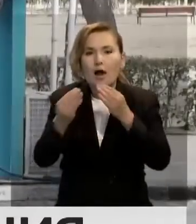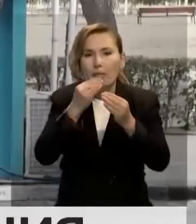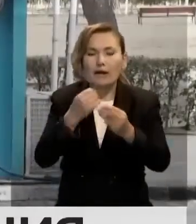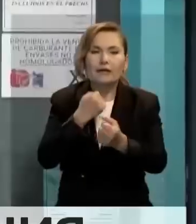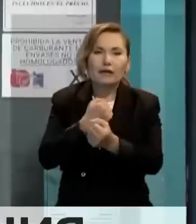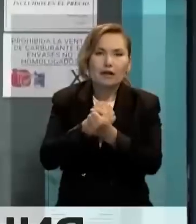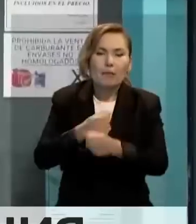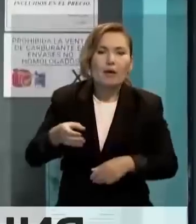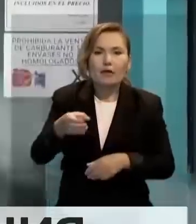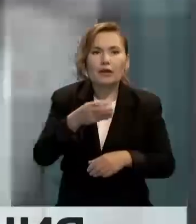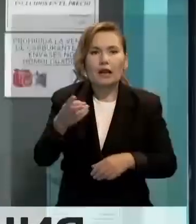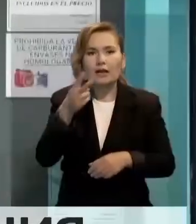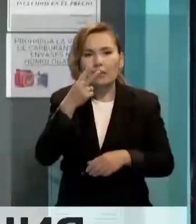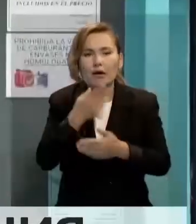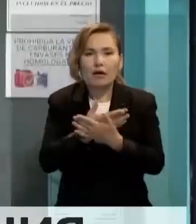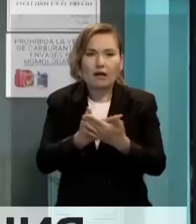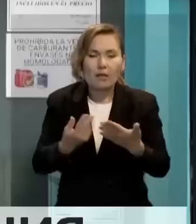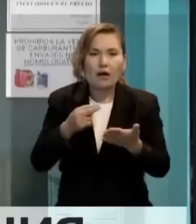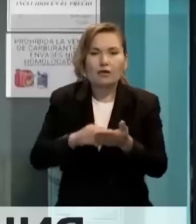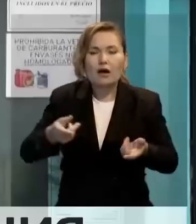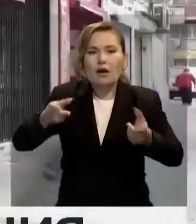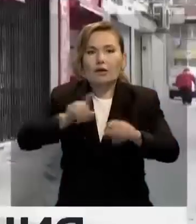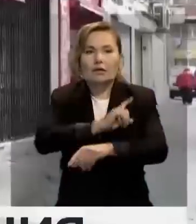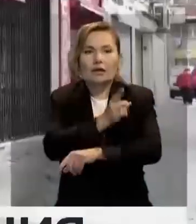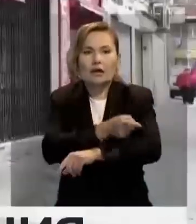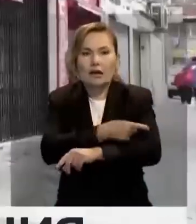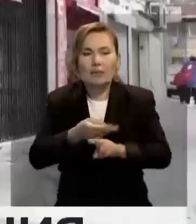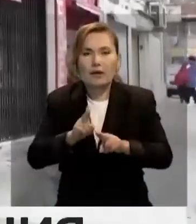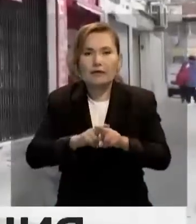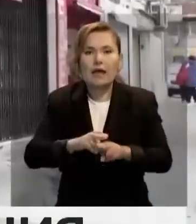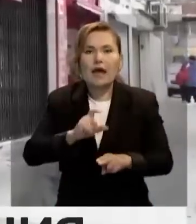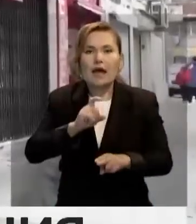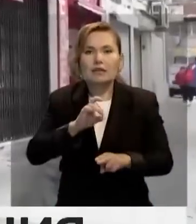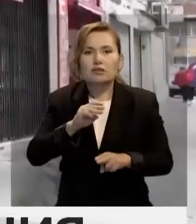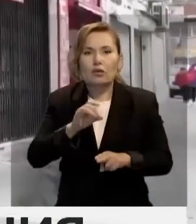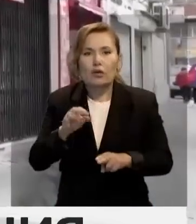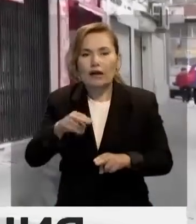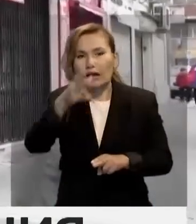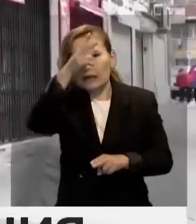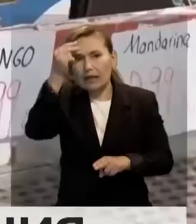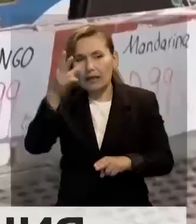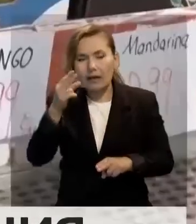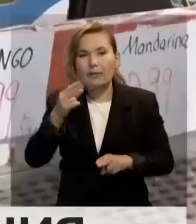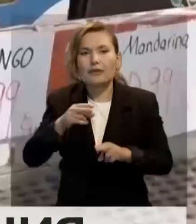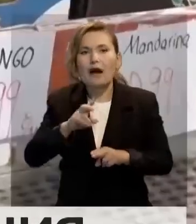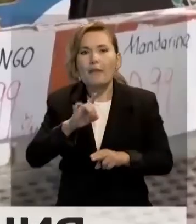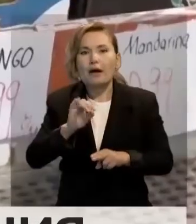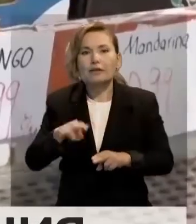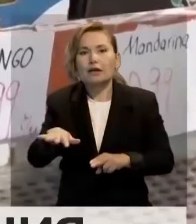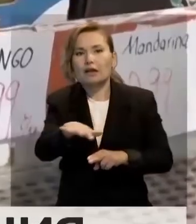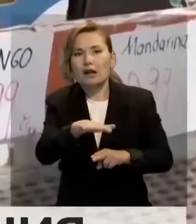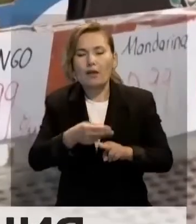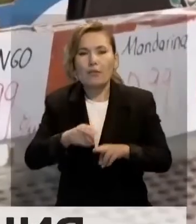спиртті шымдық пентимек өнімдерінің де бағасы көтерілген, әсіресе Эстония, Латвия, Литва сияқты балтық жағалау